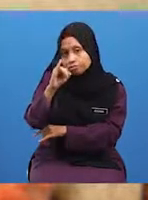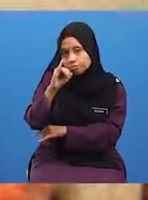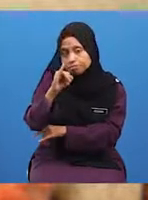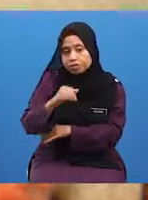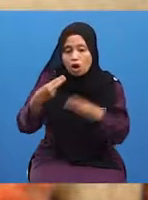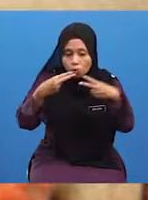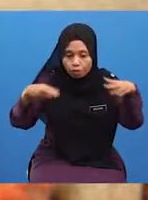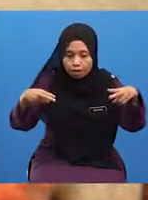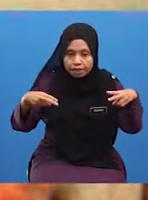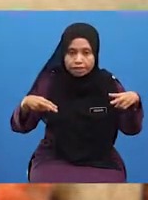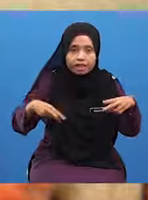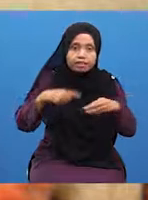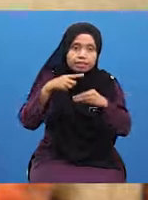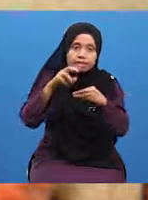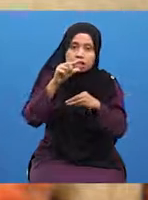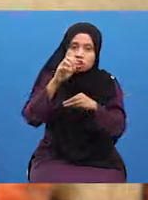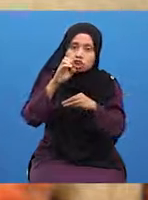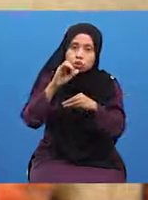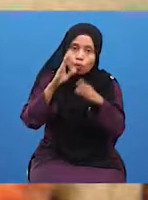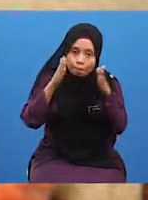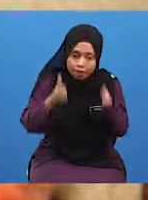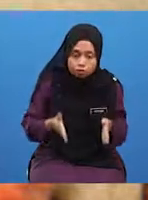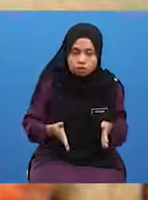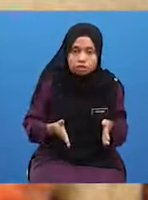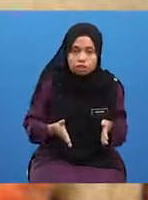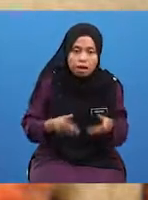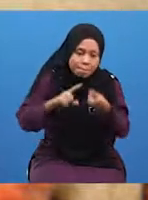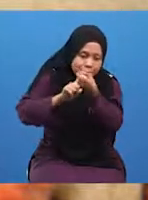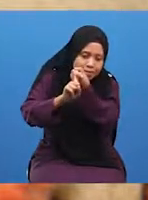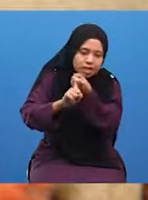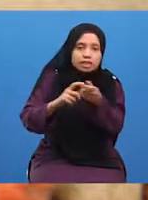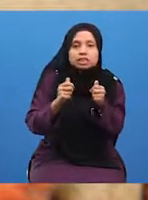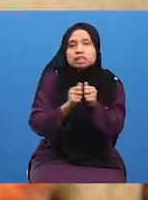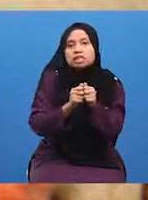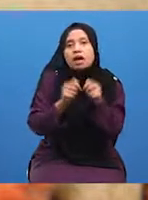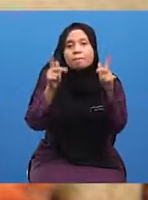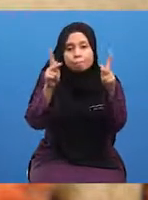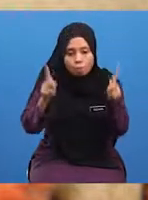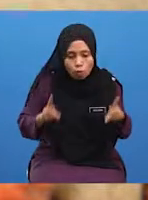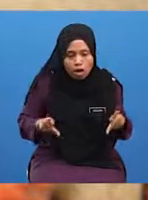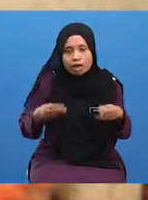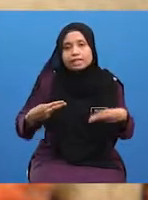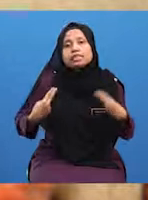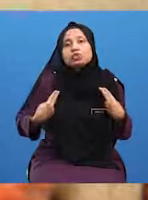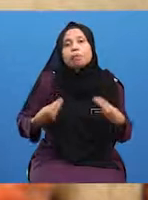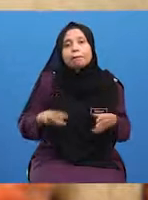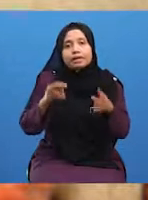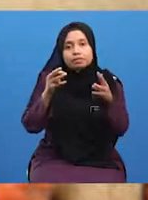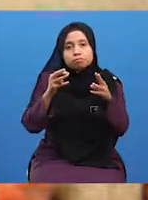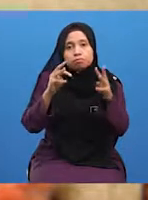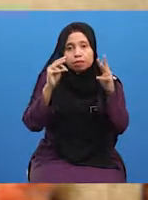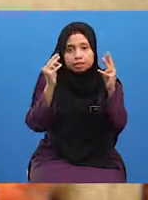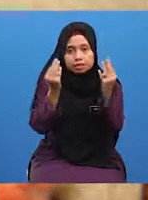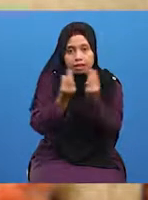Hurayan mengenai geografi manusia berkaitan pola kehidupan masyarakat di